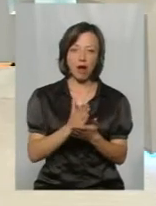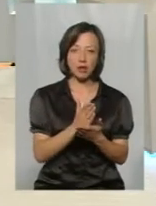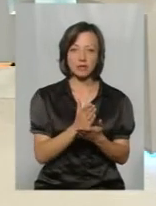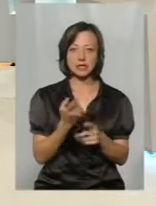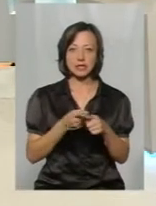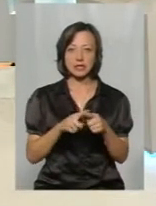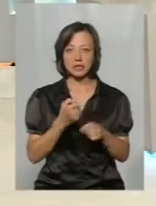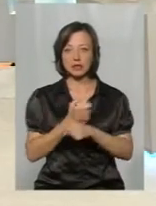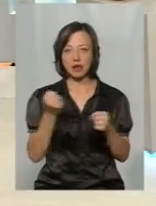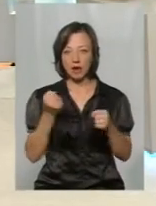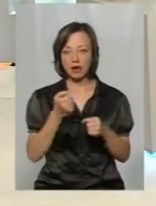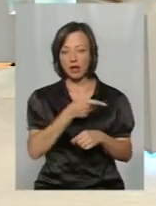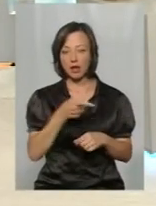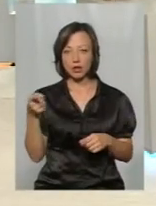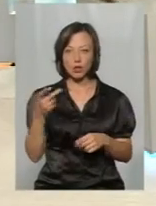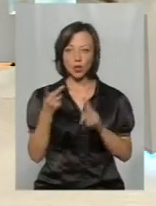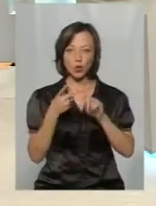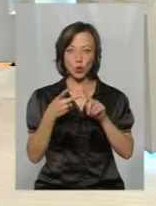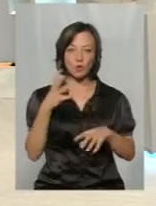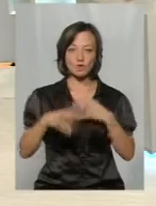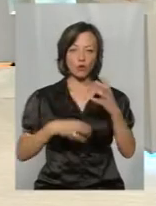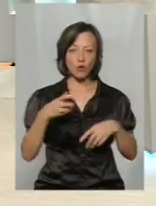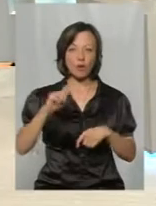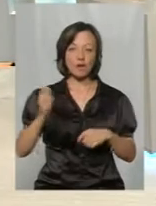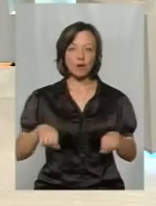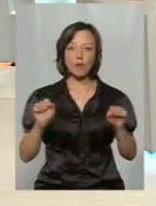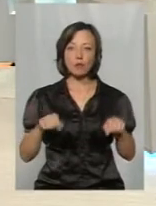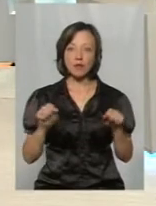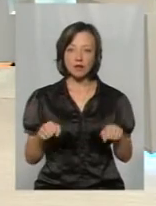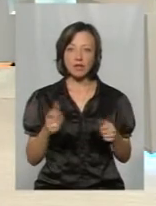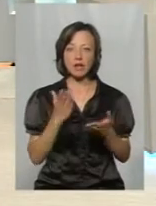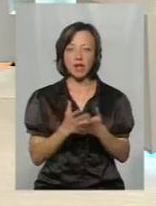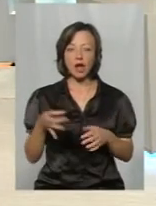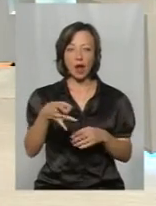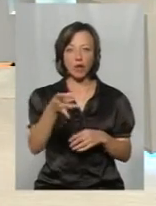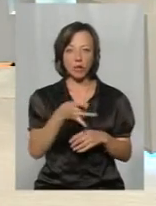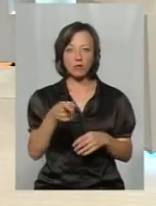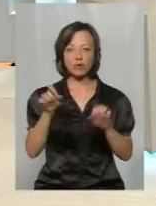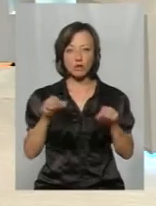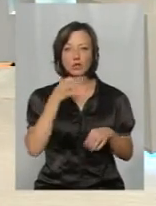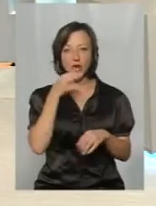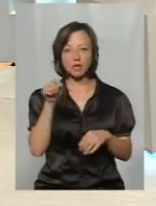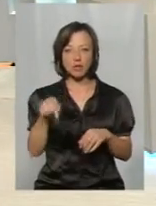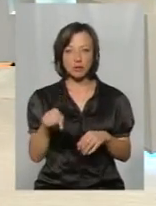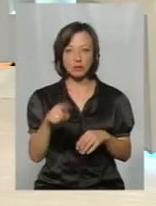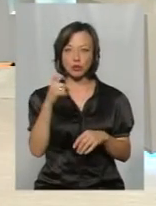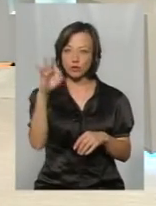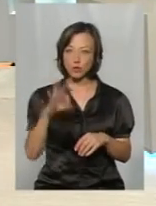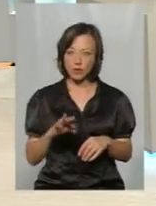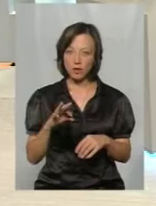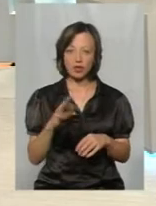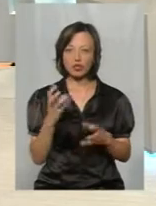Адже ці снаряди все ж таки часів Другої світової війни. Можливо, якось є райони, які, от ви можете сказати, що вони 100%